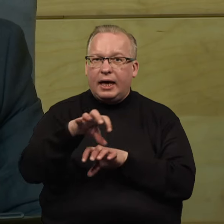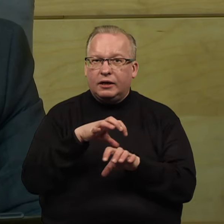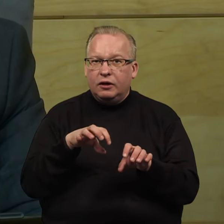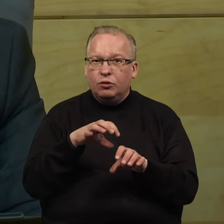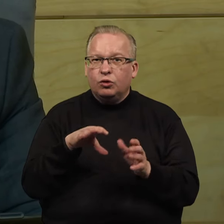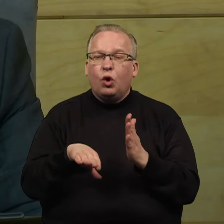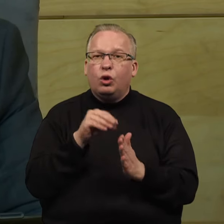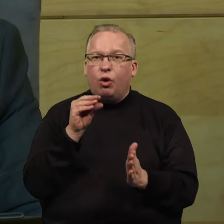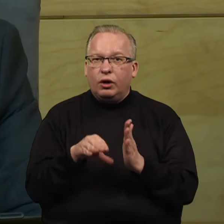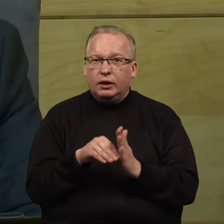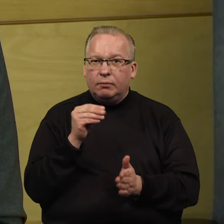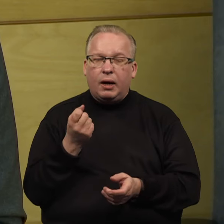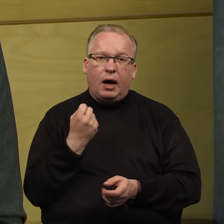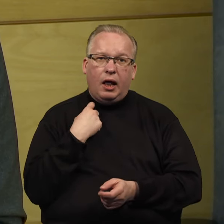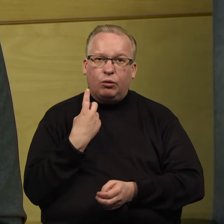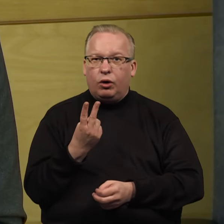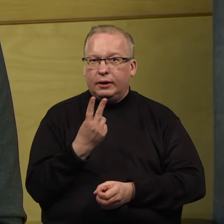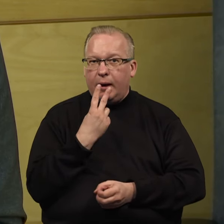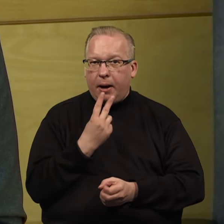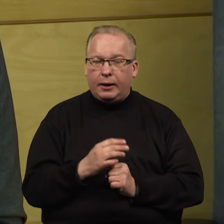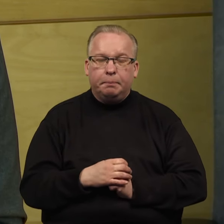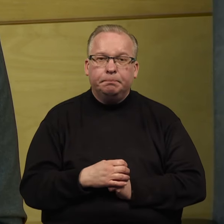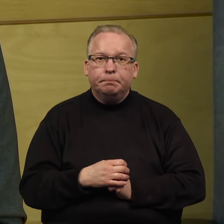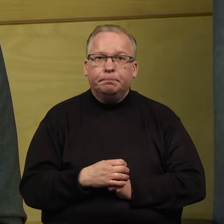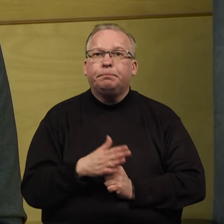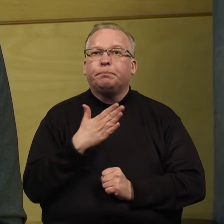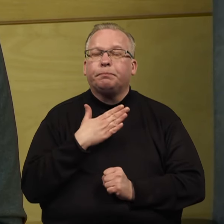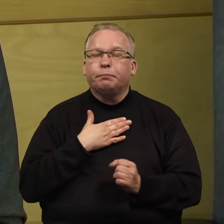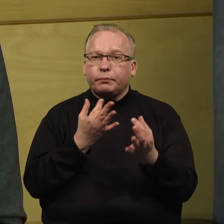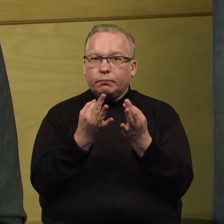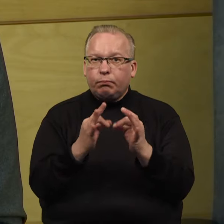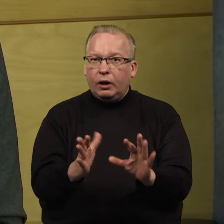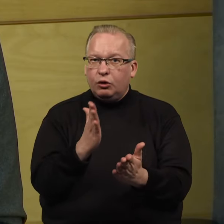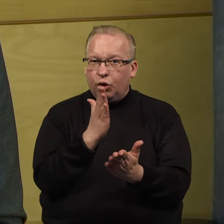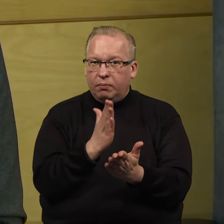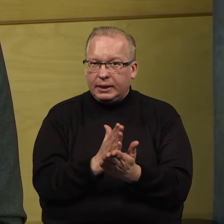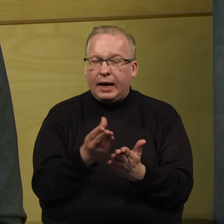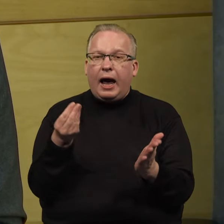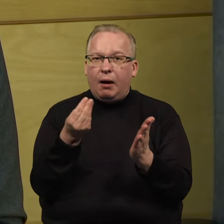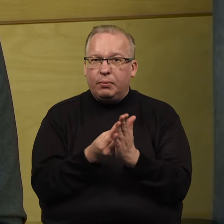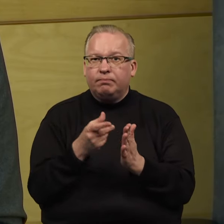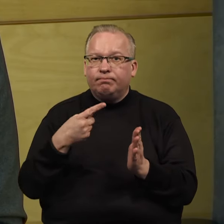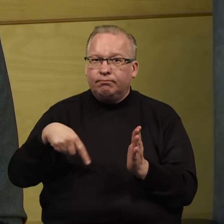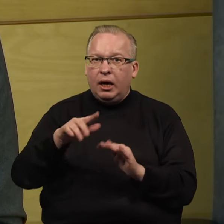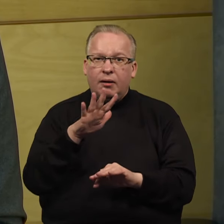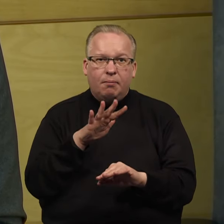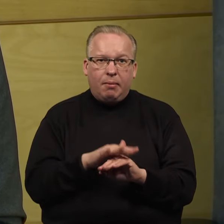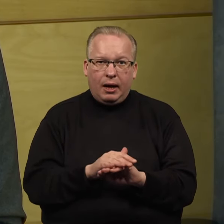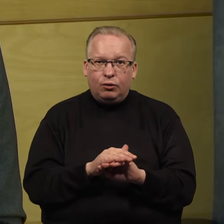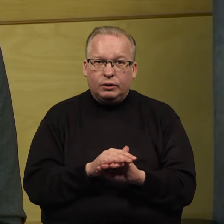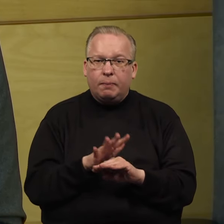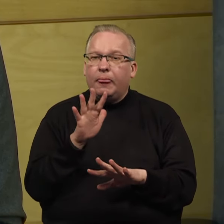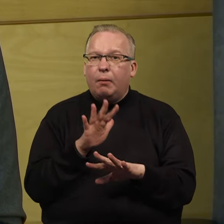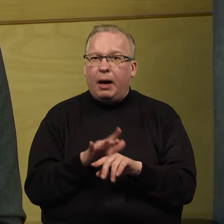loterijas, alkoholį ir tabaką. Mūsų pasiūlymas yra vis dėlto apmokestinti bankus, nepalikus